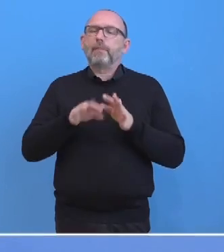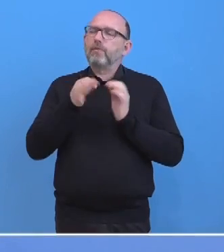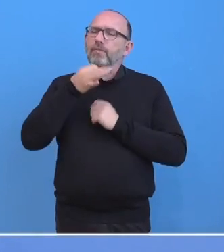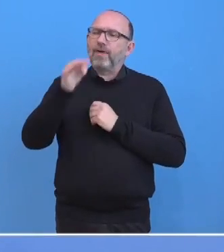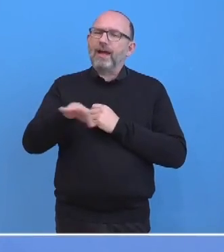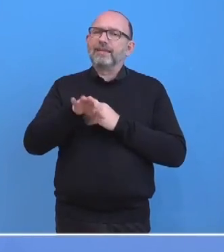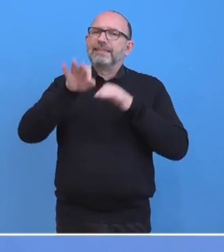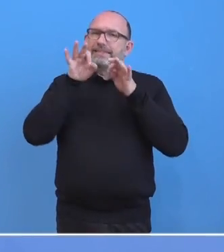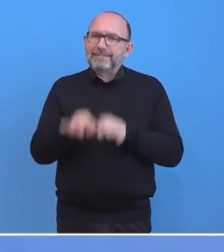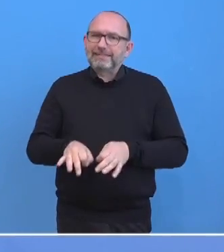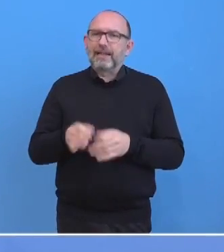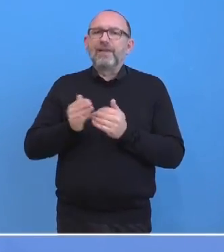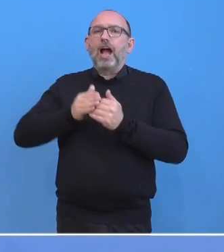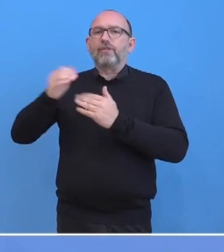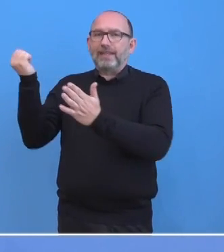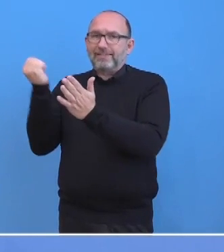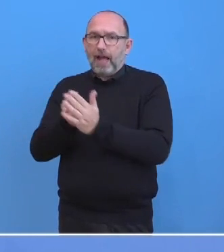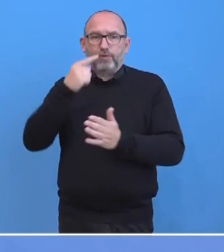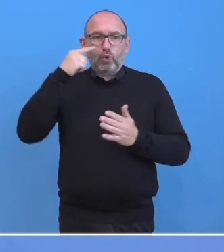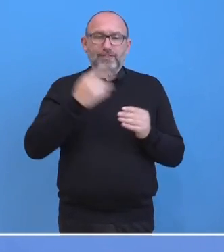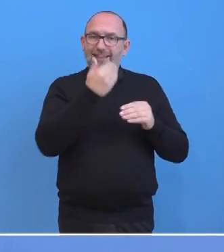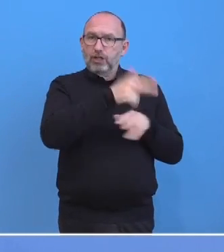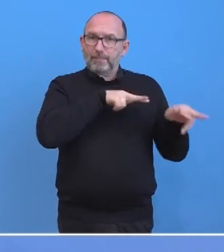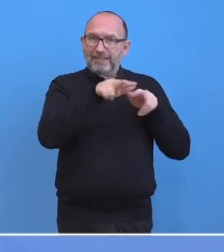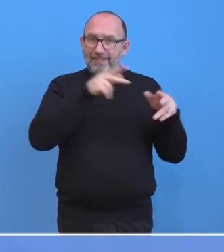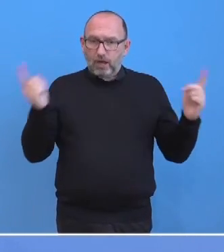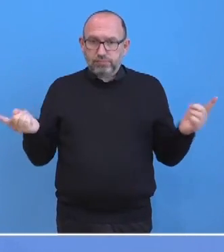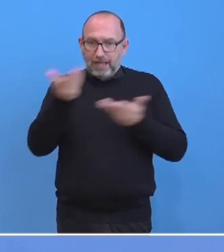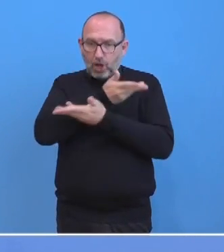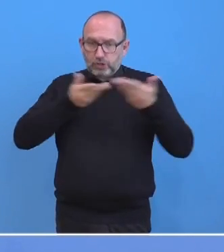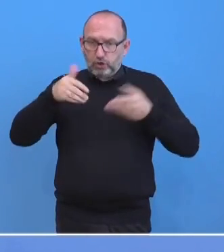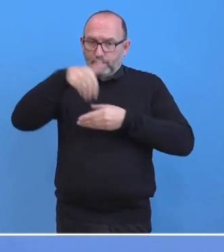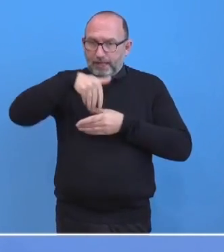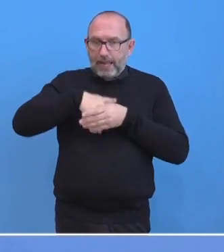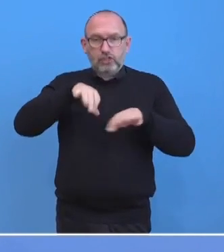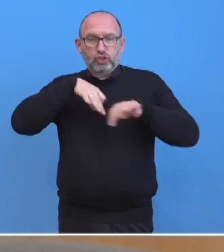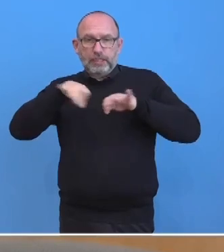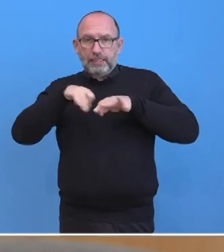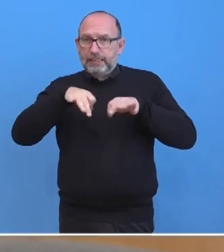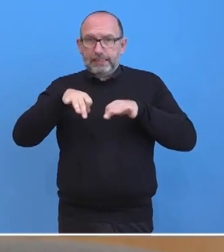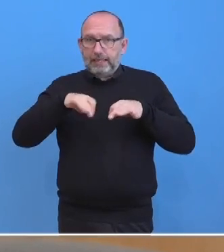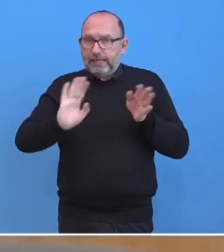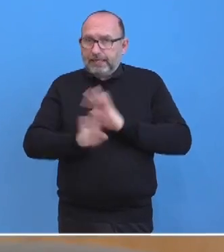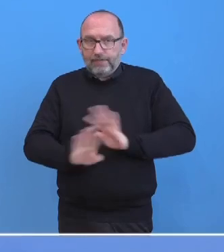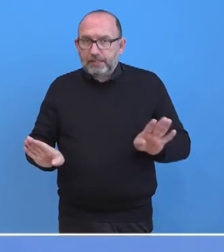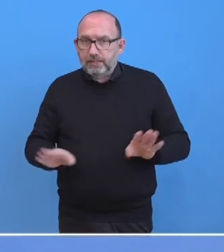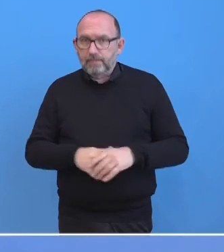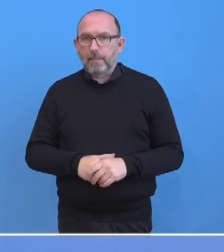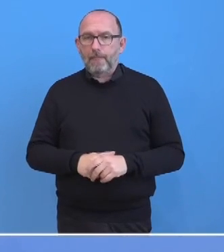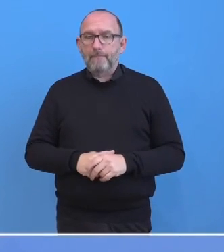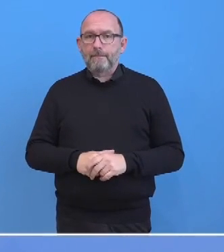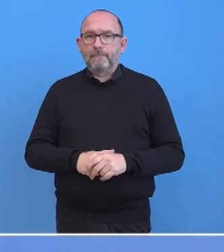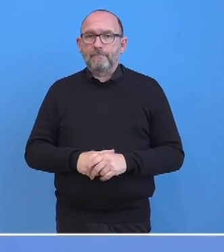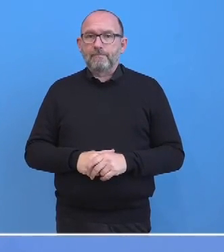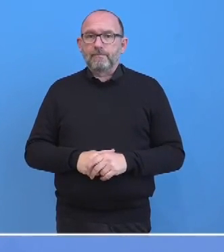zwischen dem Auswärtigen Amt und dem russischen Außenministerium über Inhalte oder Strategien hat es da nicht gegeben. Ich kann Ihnen